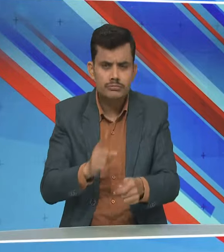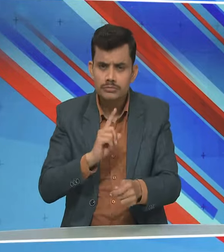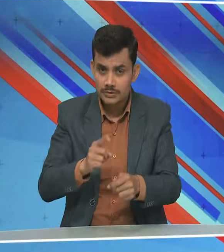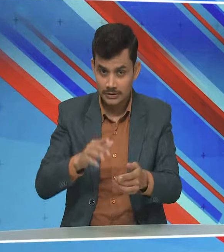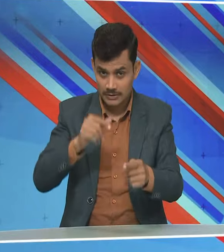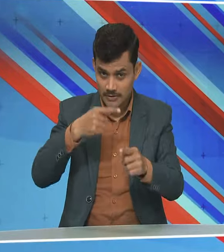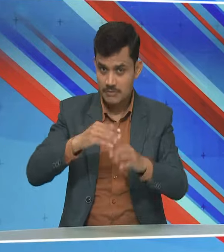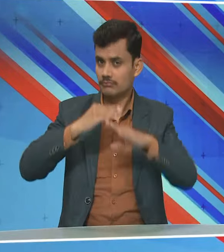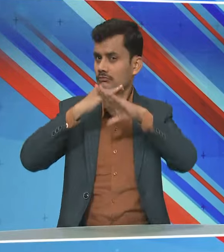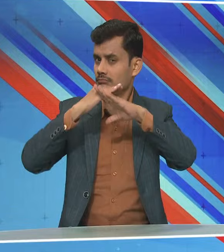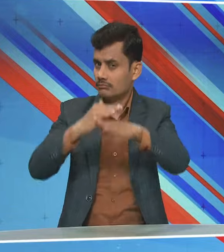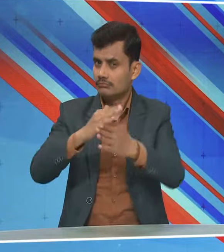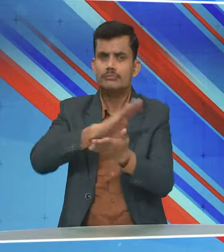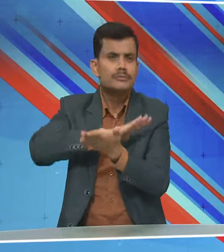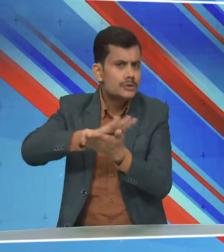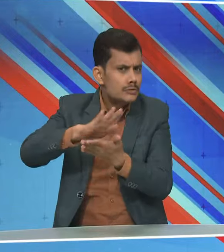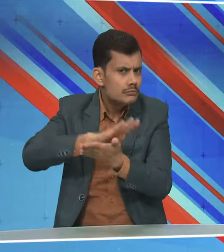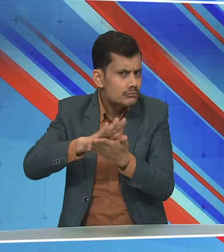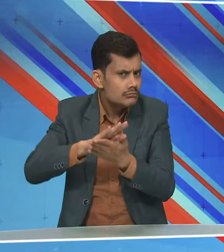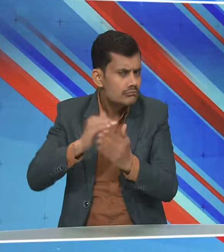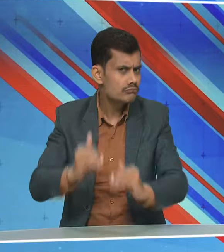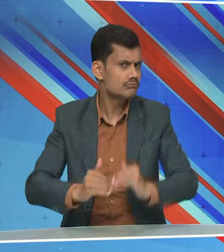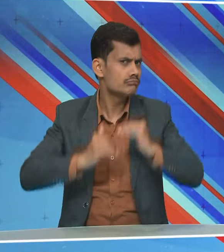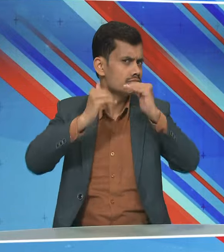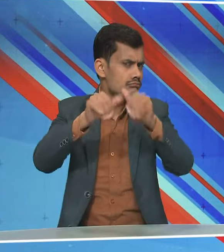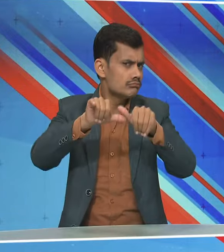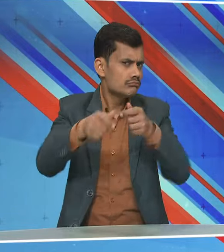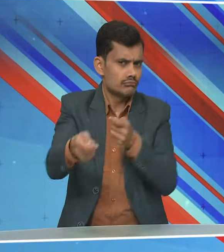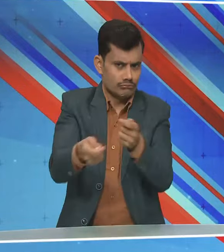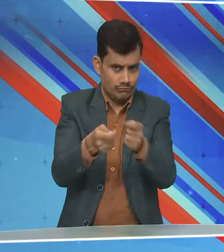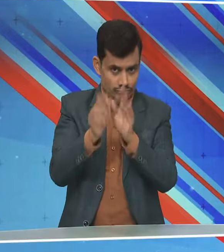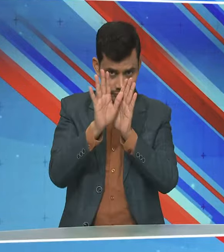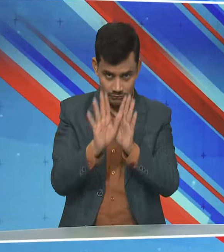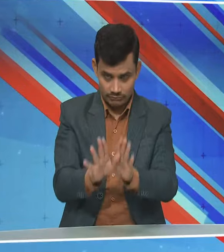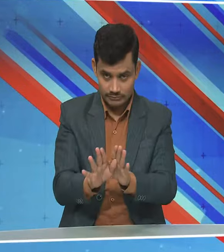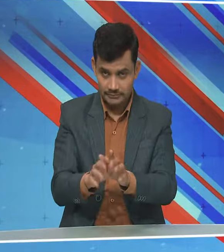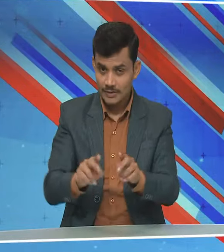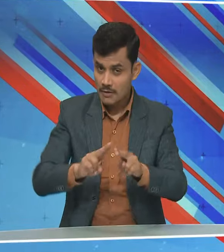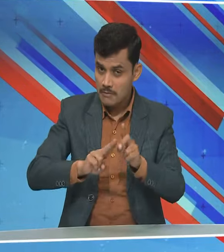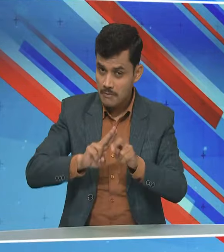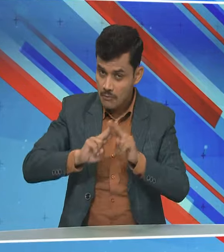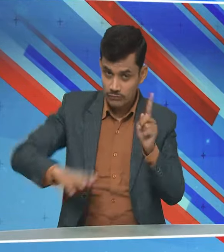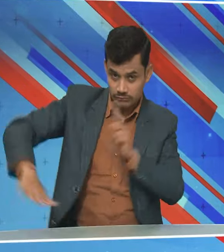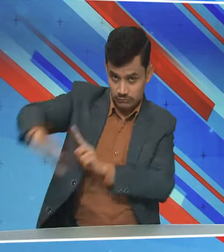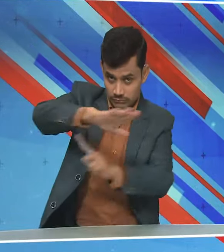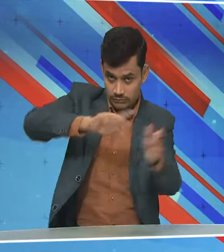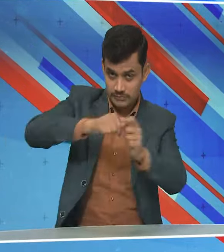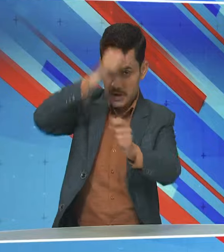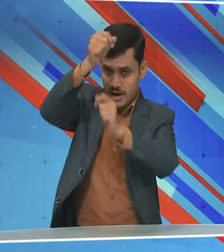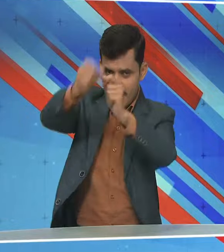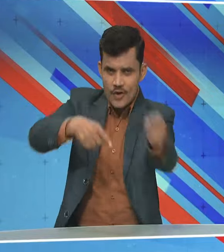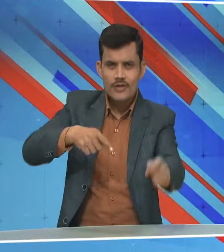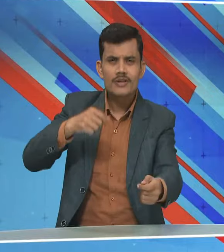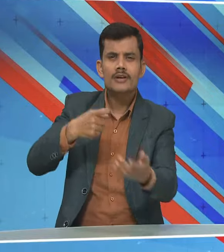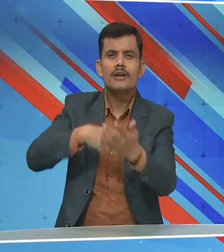और सुरक्षा और साफ सफाई की अच्छी विवस्था की जाएगी पूरी आयोध्या राम में हो स्थानिये मठ